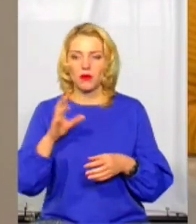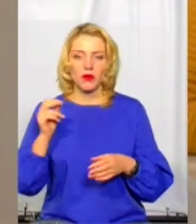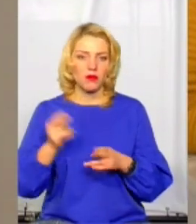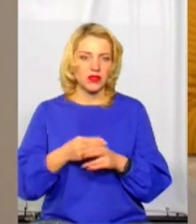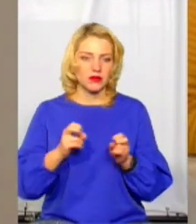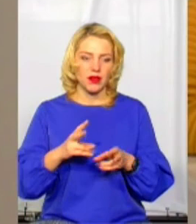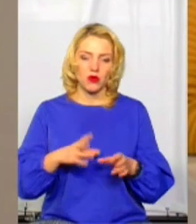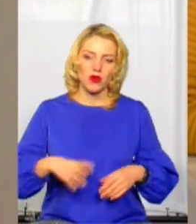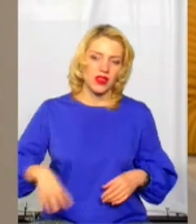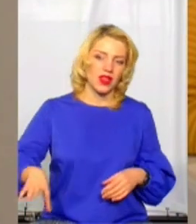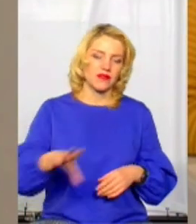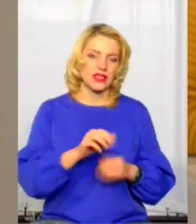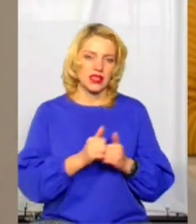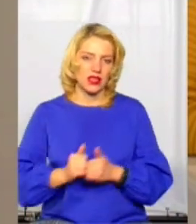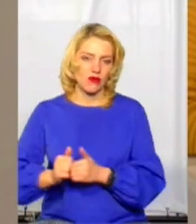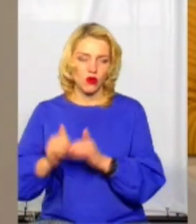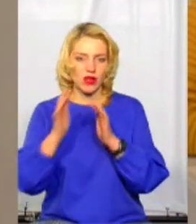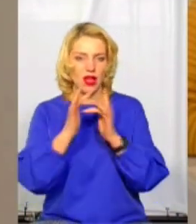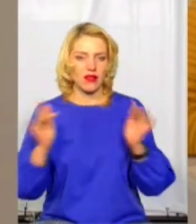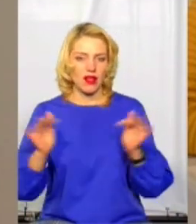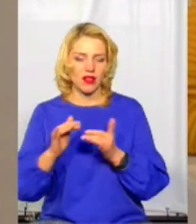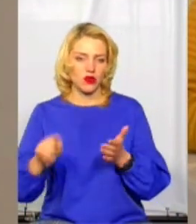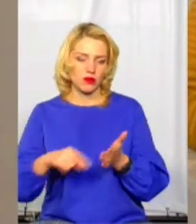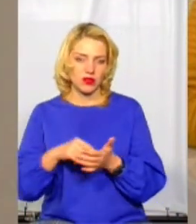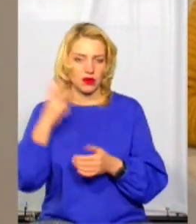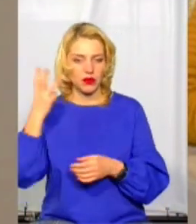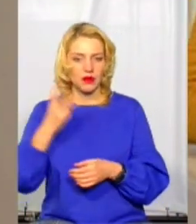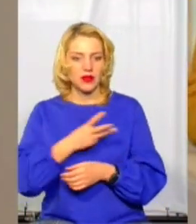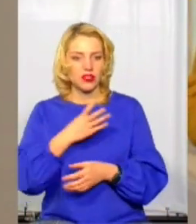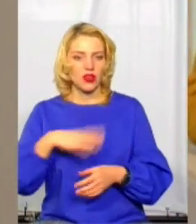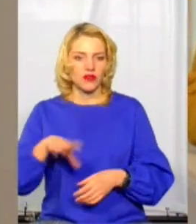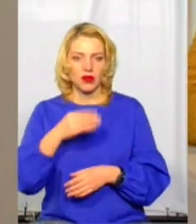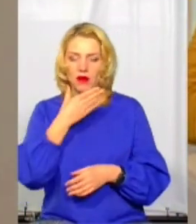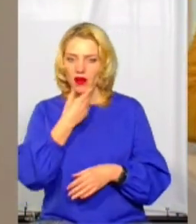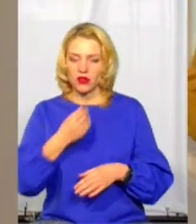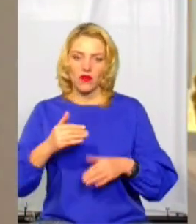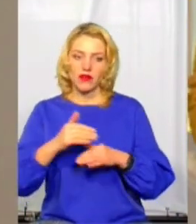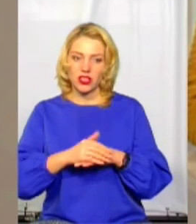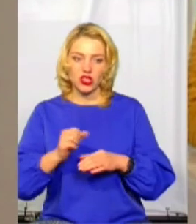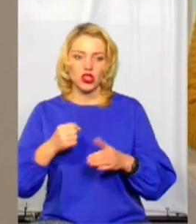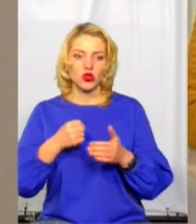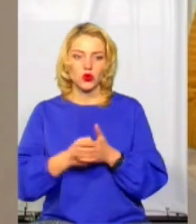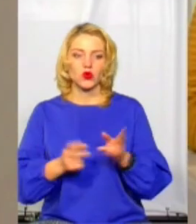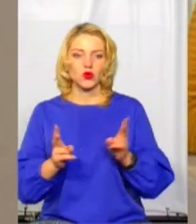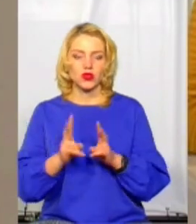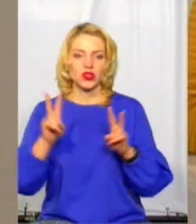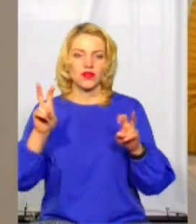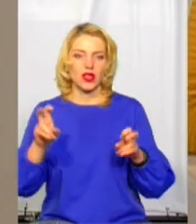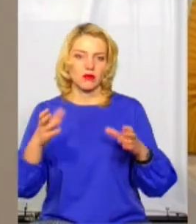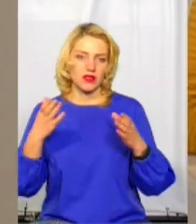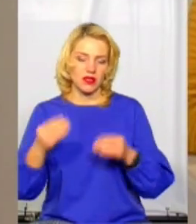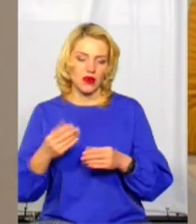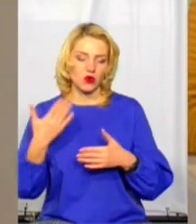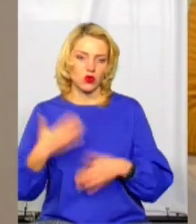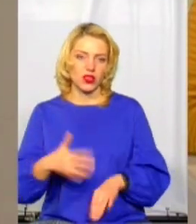навколо всіх ялинок Хмельницького. Бажаю всім гарного вечора та до зустрічі у темі дня уже